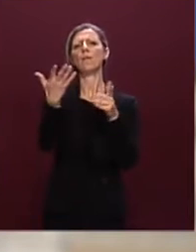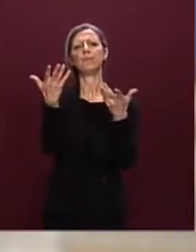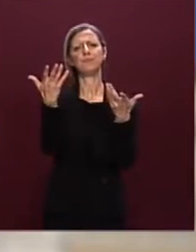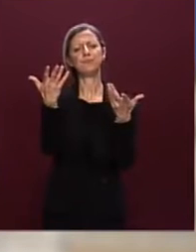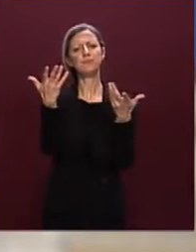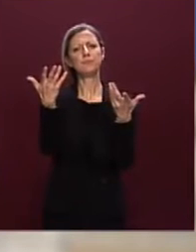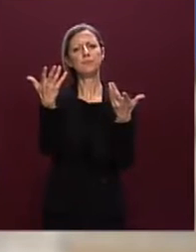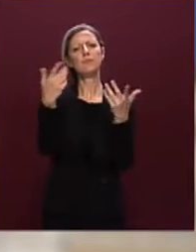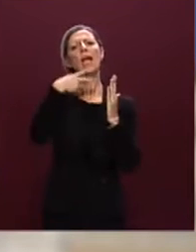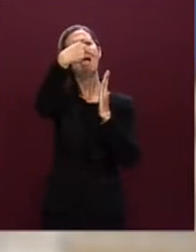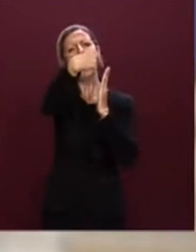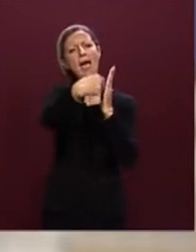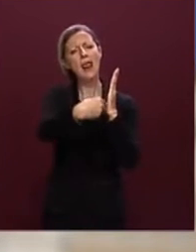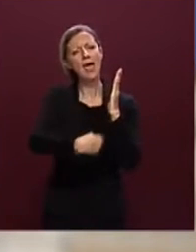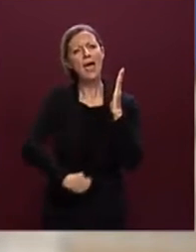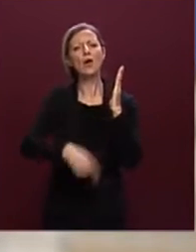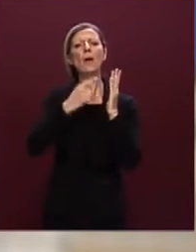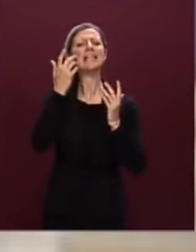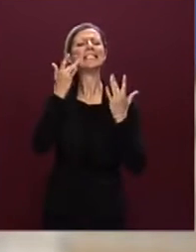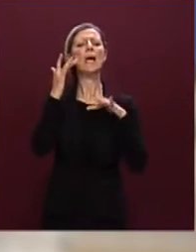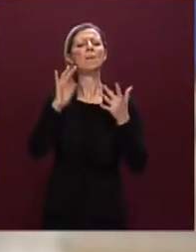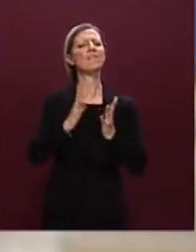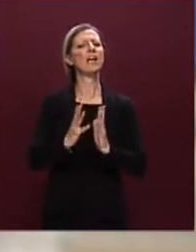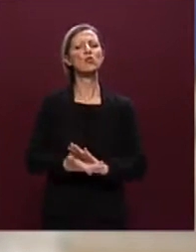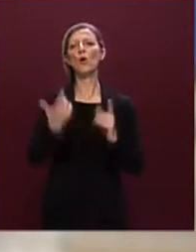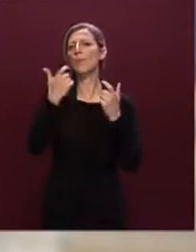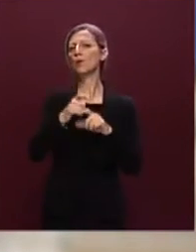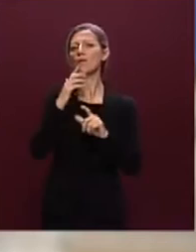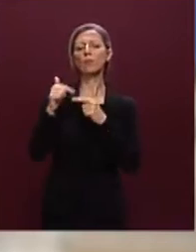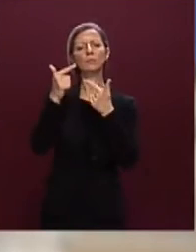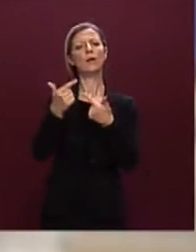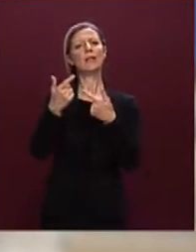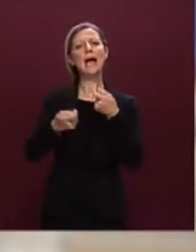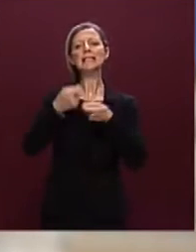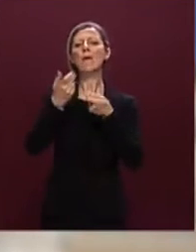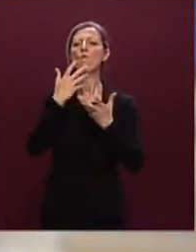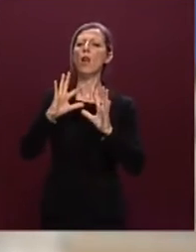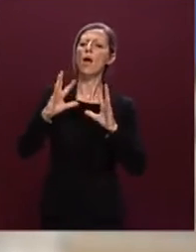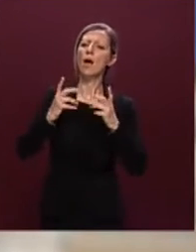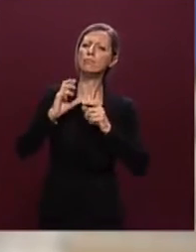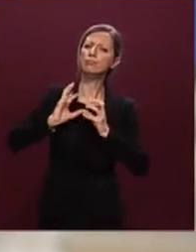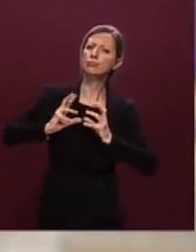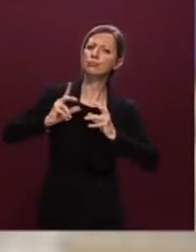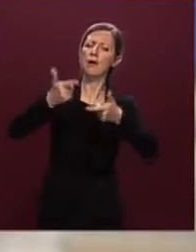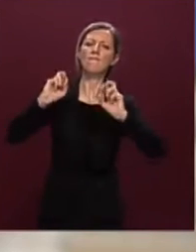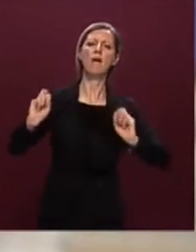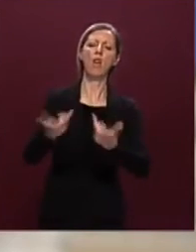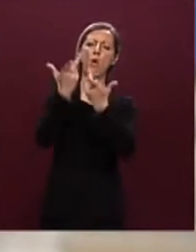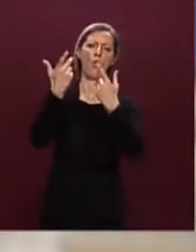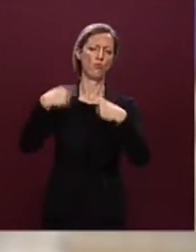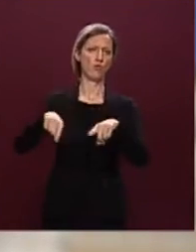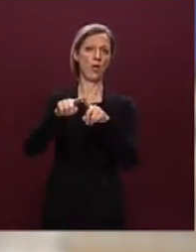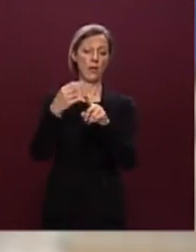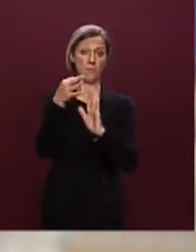elenco di semplificazioni per poter accelerare la spesa e dare una risposta efficace a quelli che sono appunto molti degli